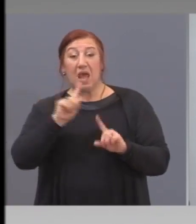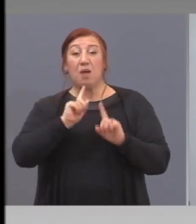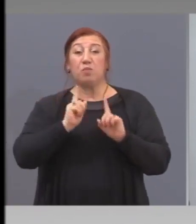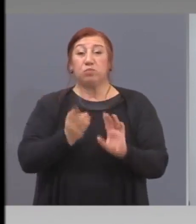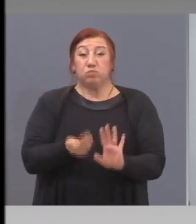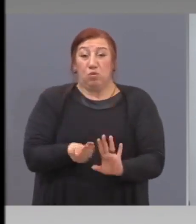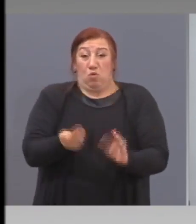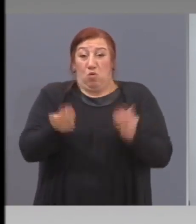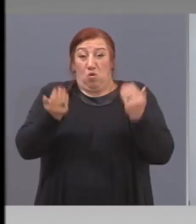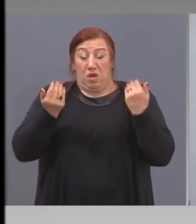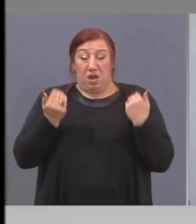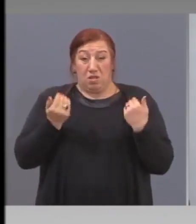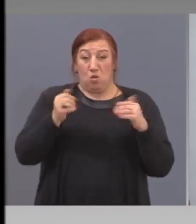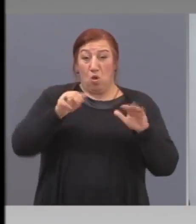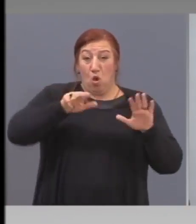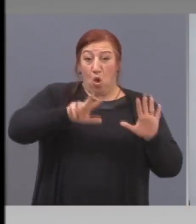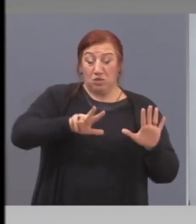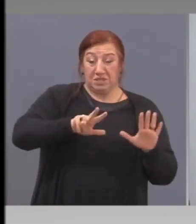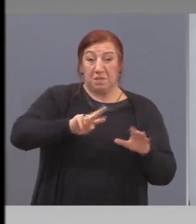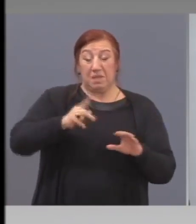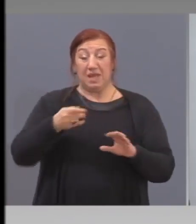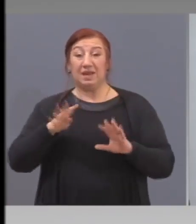няма да могат и те да създадат.